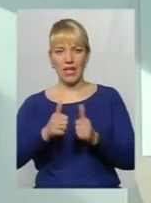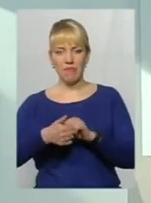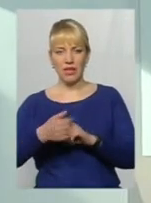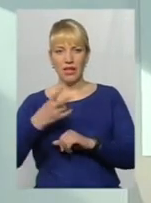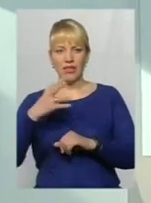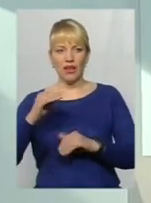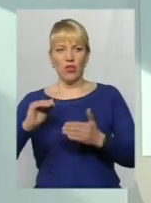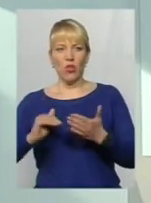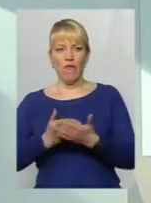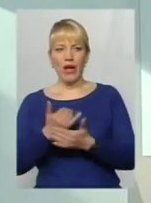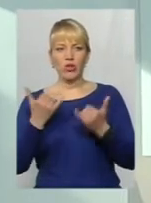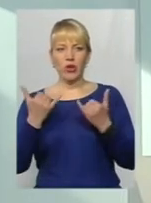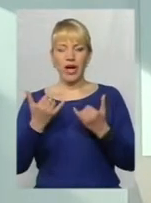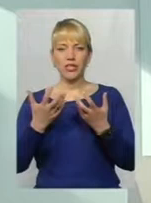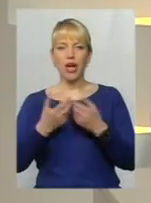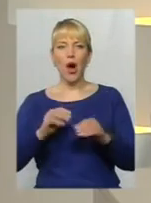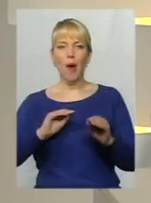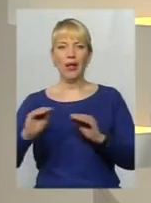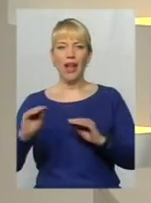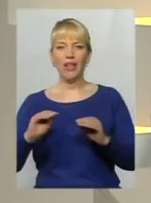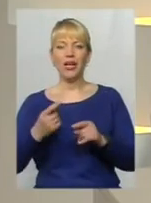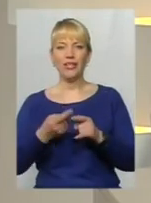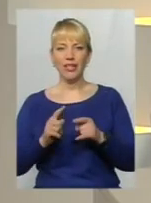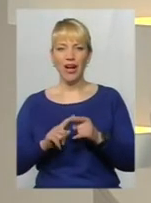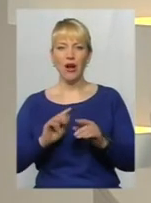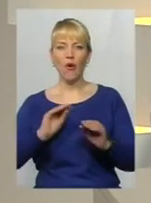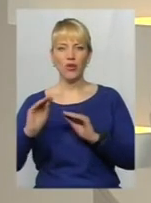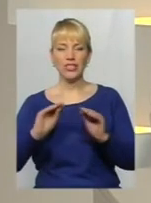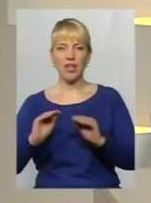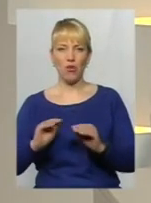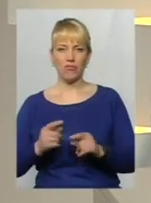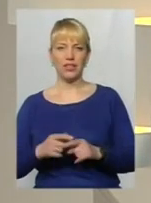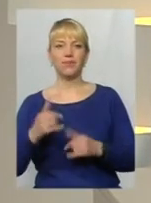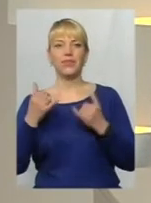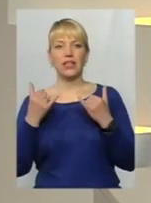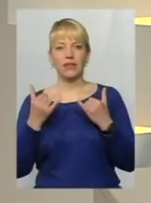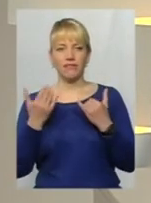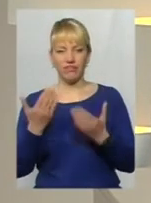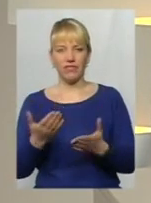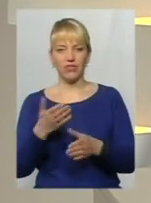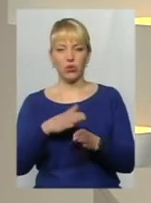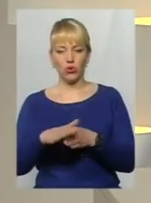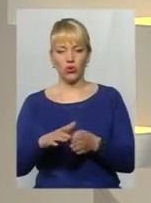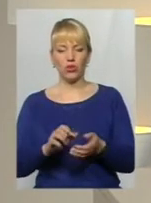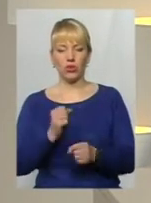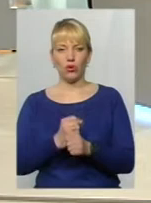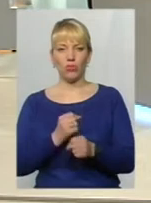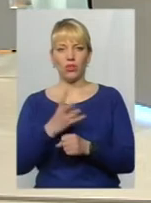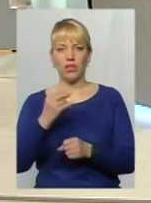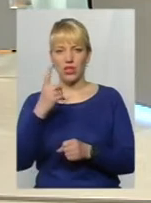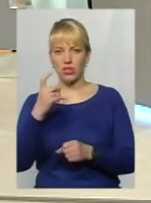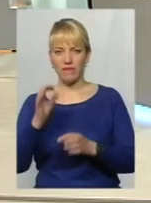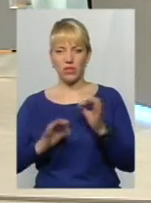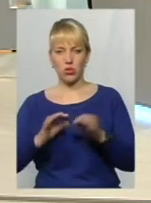нове сучасне обладнання даної установки. Пане Олег, ви виконуєте роботу на 100% вулиць